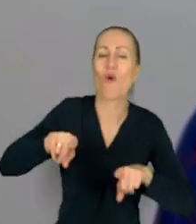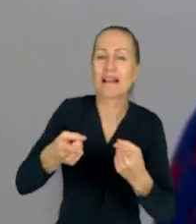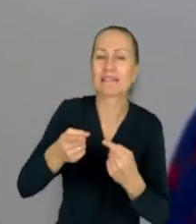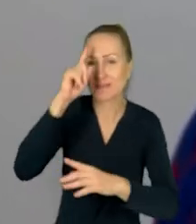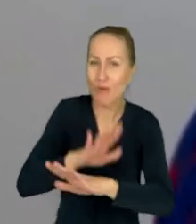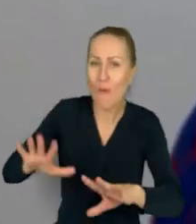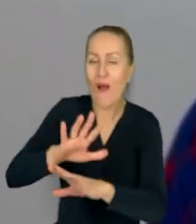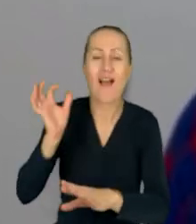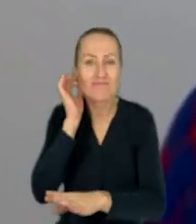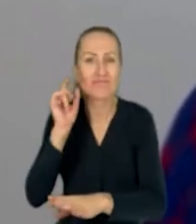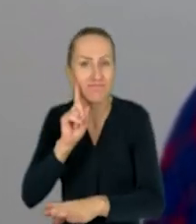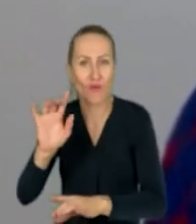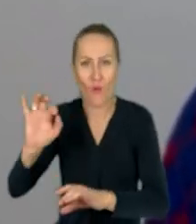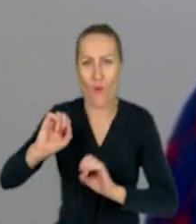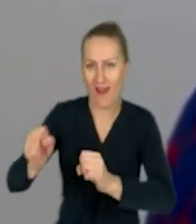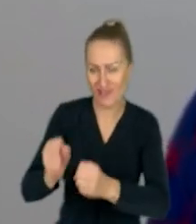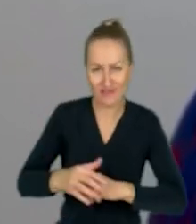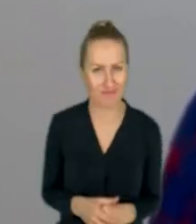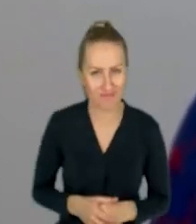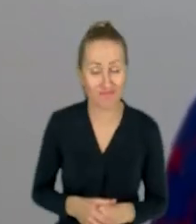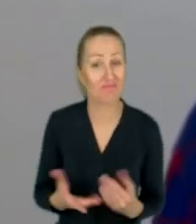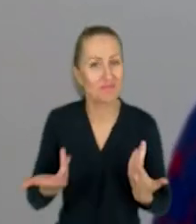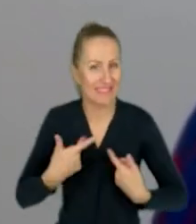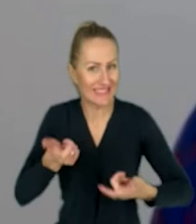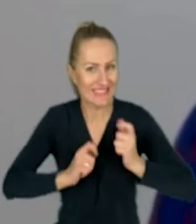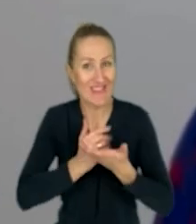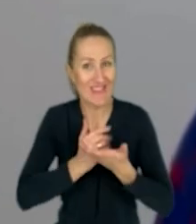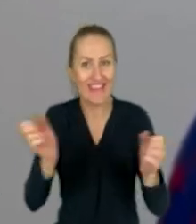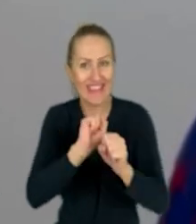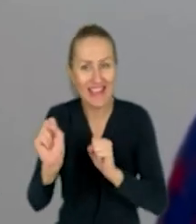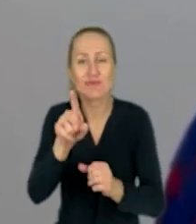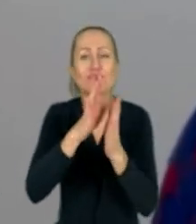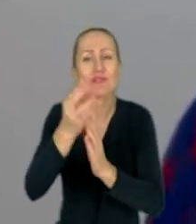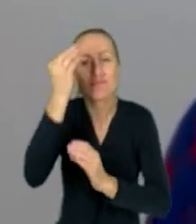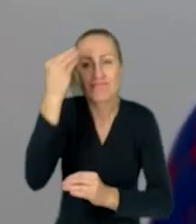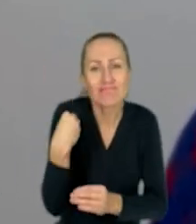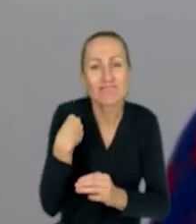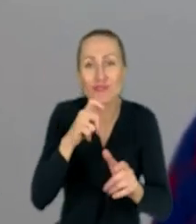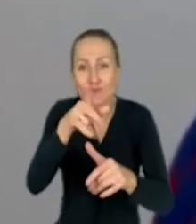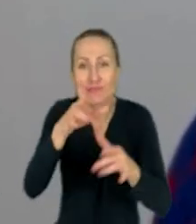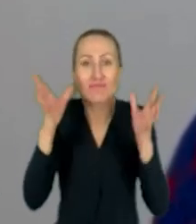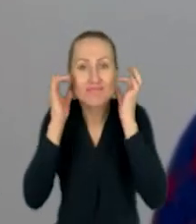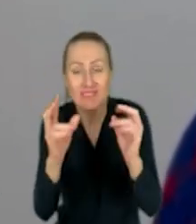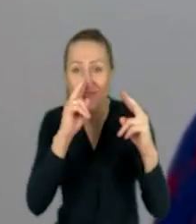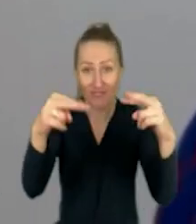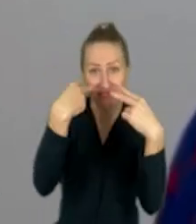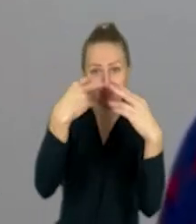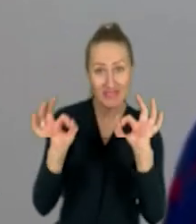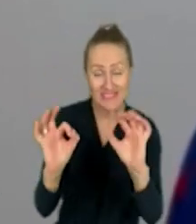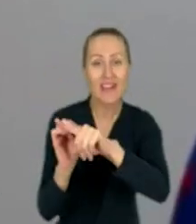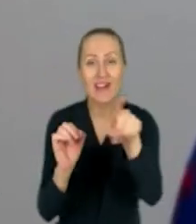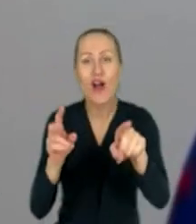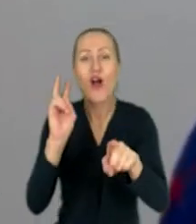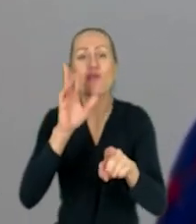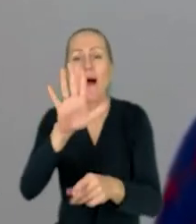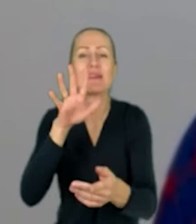aktywistów i aktywistek. Cieszę się, że jesteście z nami. Proszę, dajcie znać, czy dobrze nas słychać, czy dobrze widać, czy tych,